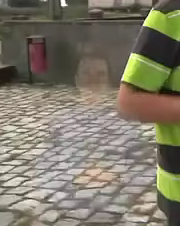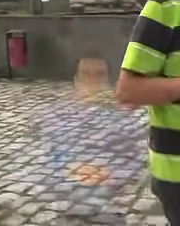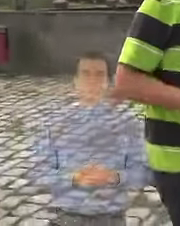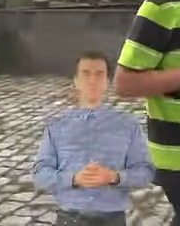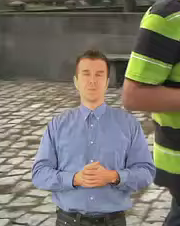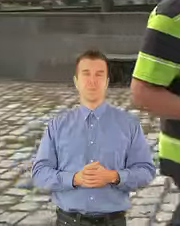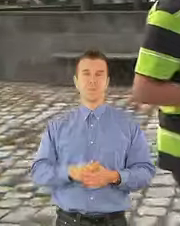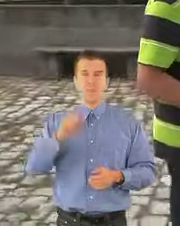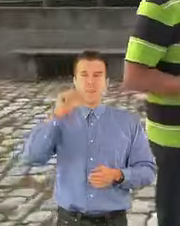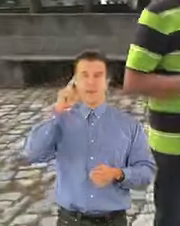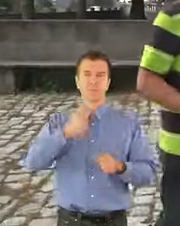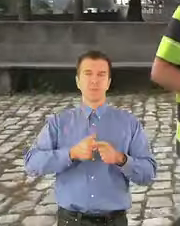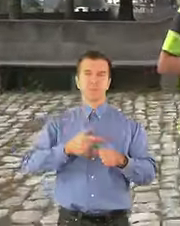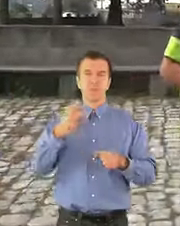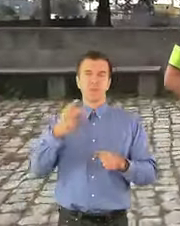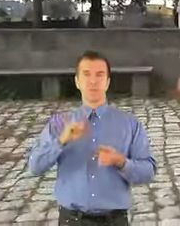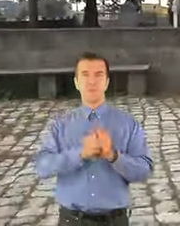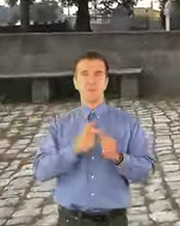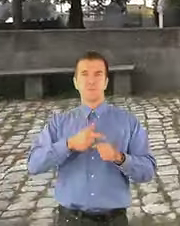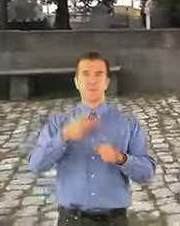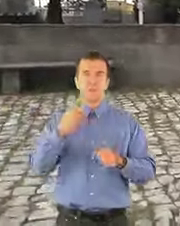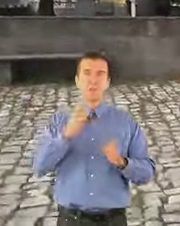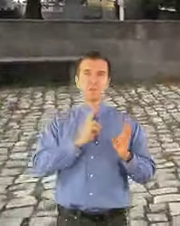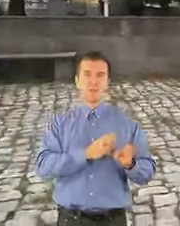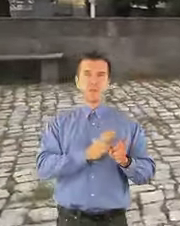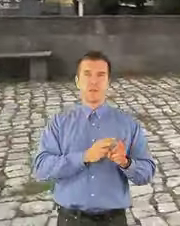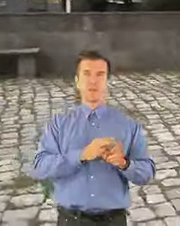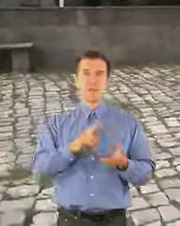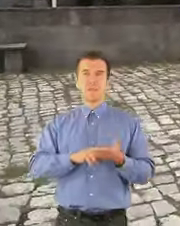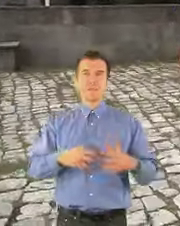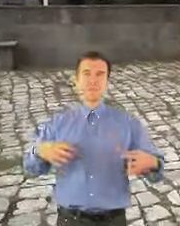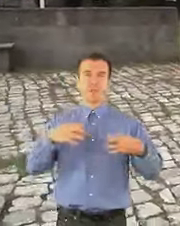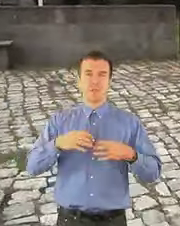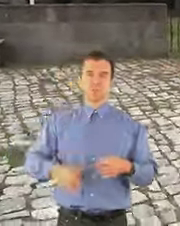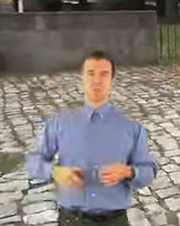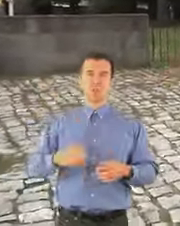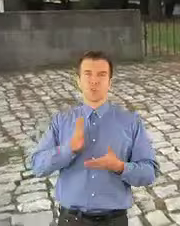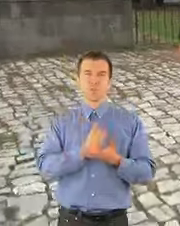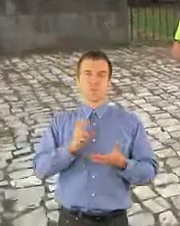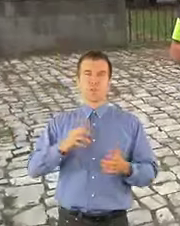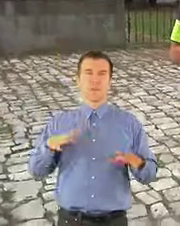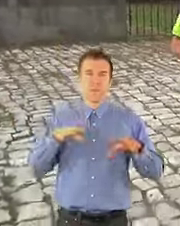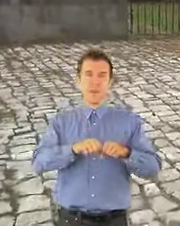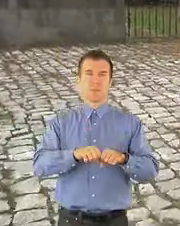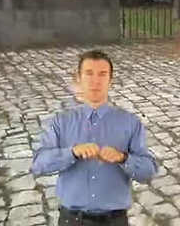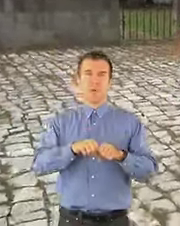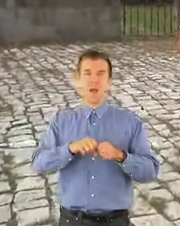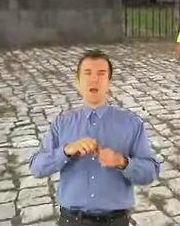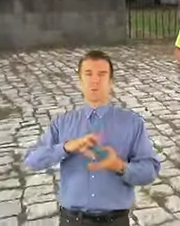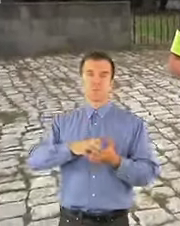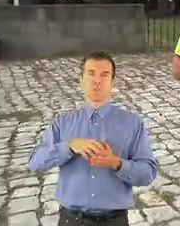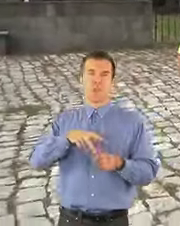Rankiem 23 albo 24 listopada na zgromadzonych książąt dzielnicowych napadła drużyna rycerzy z Pomorza.